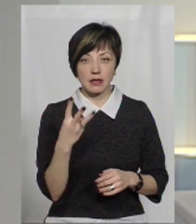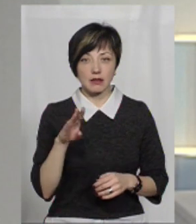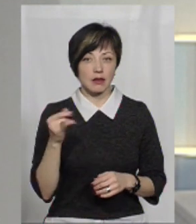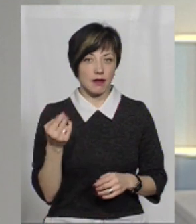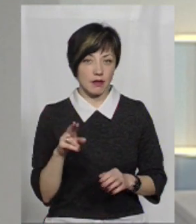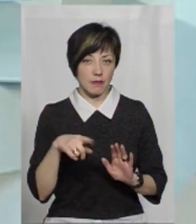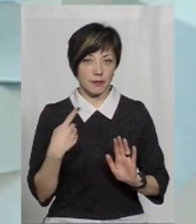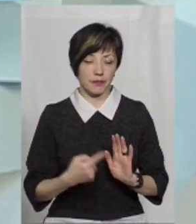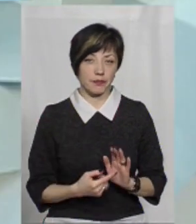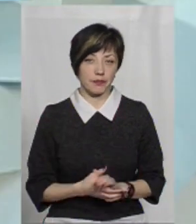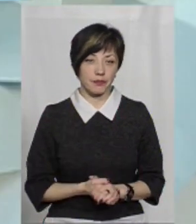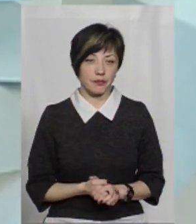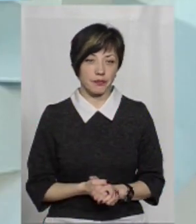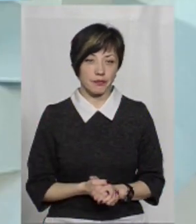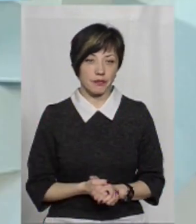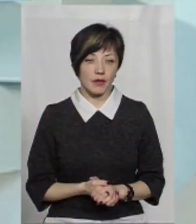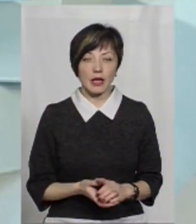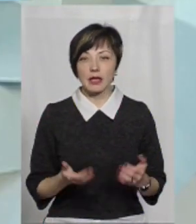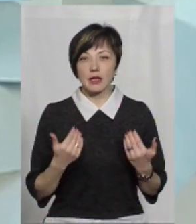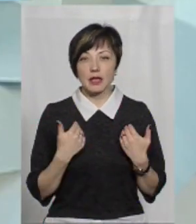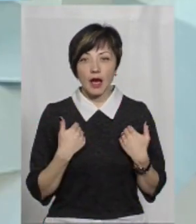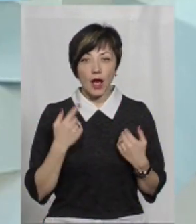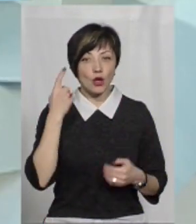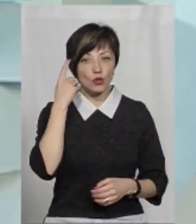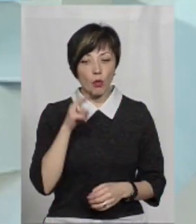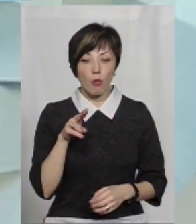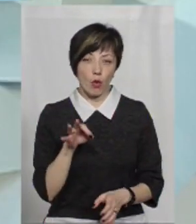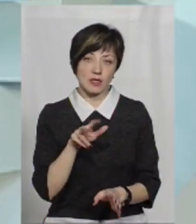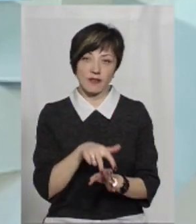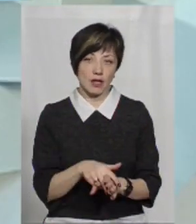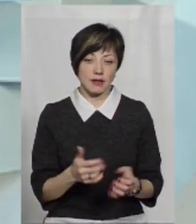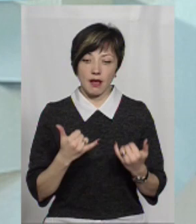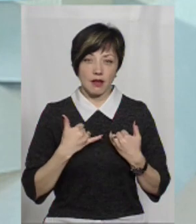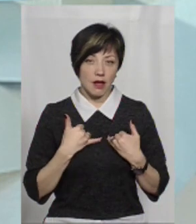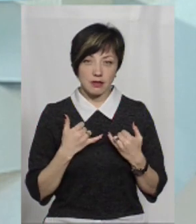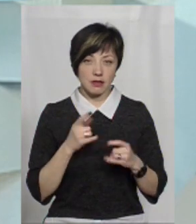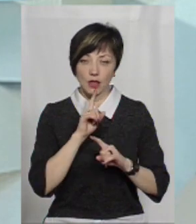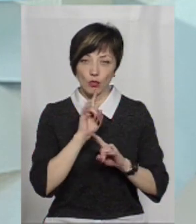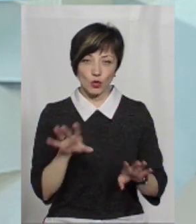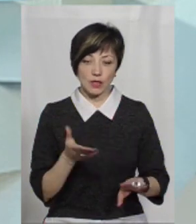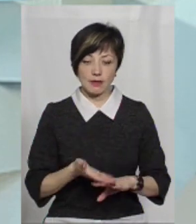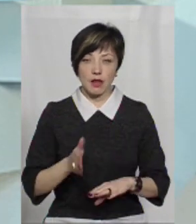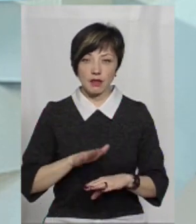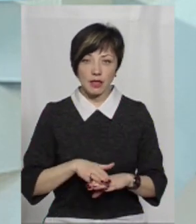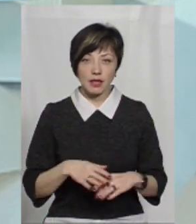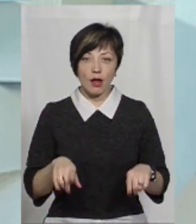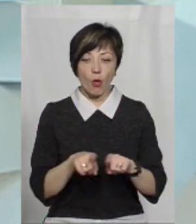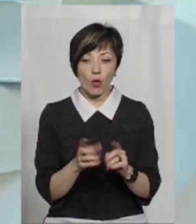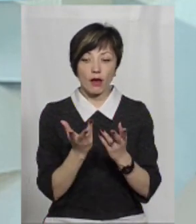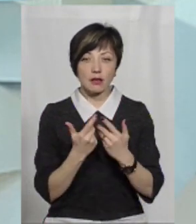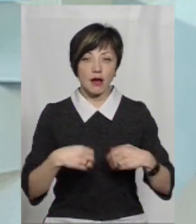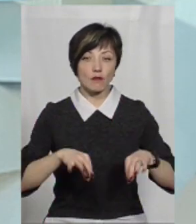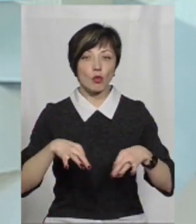травня? Ну, я думаю, по завантаженості він для нас не буде складний абсолютно, тому що такої